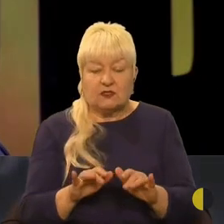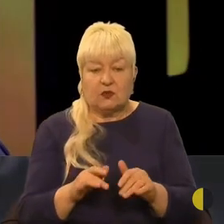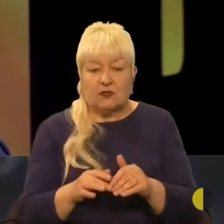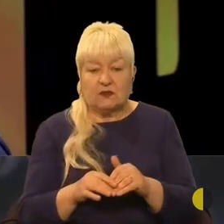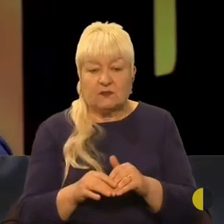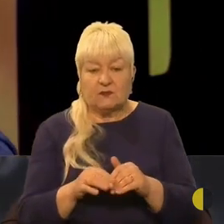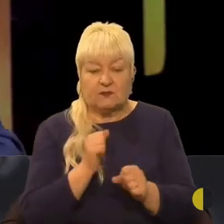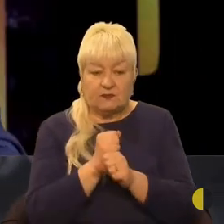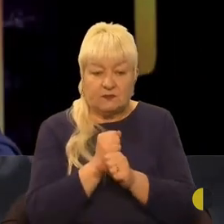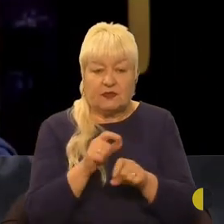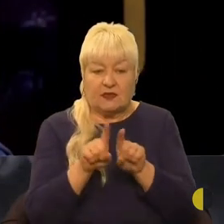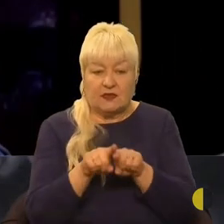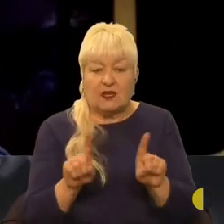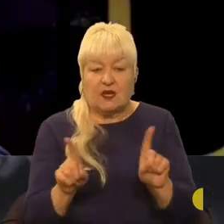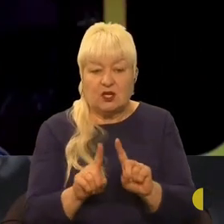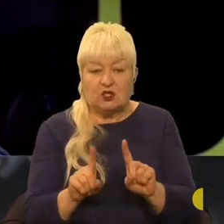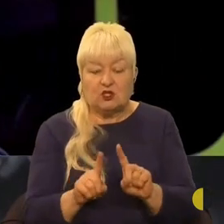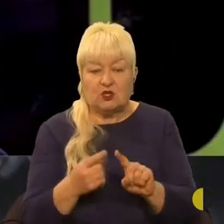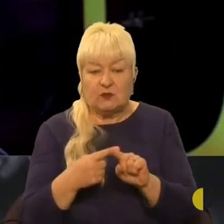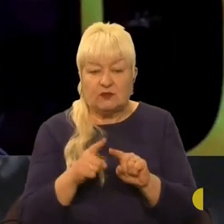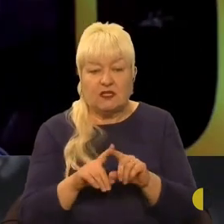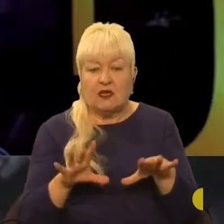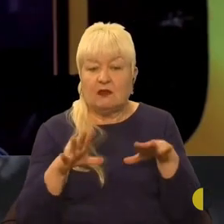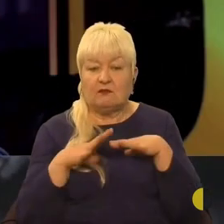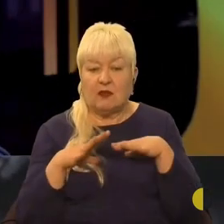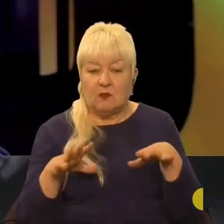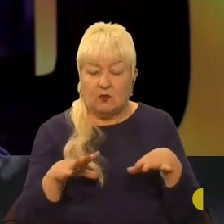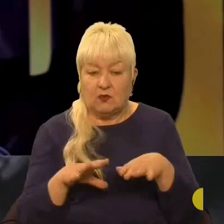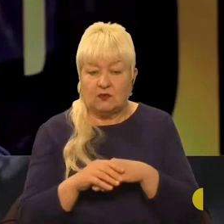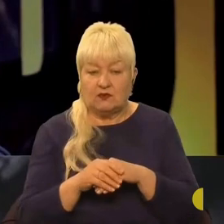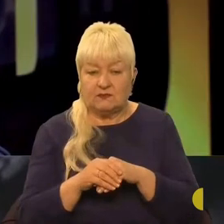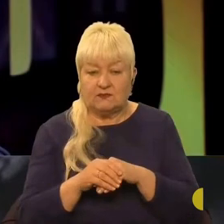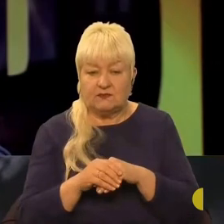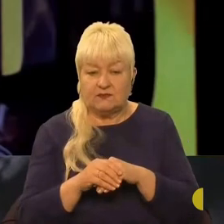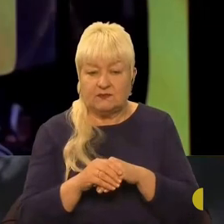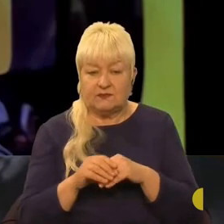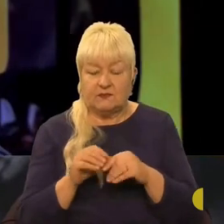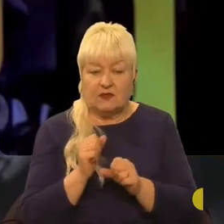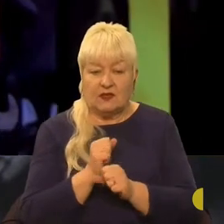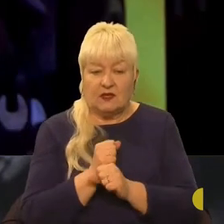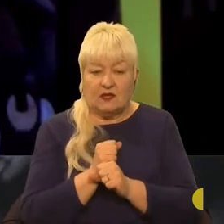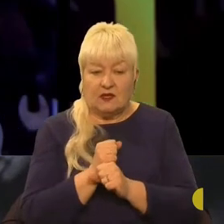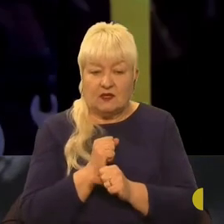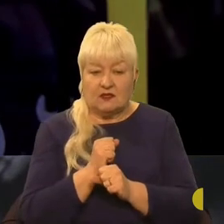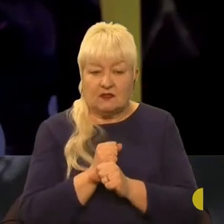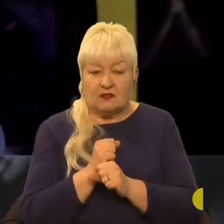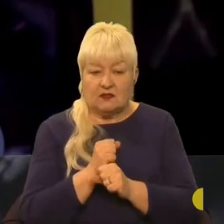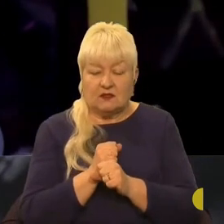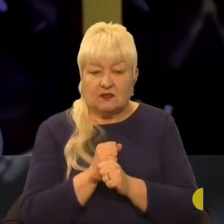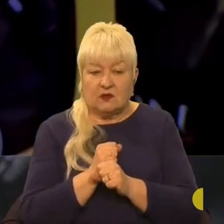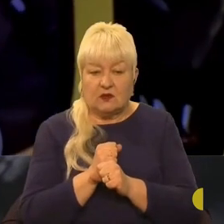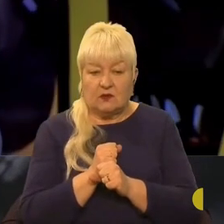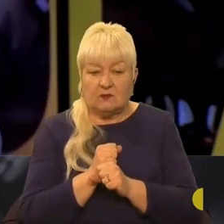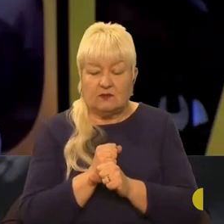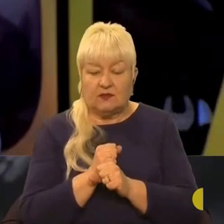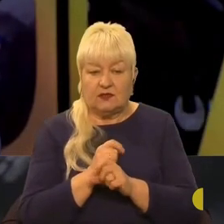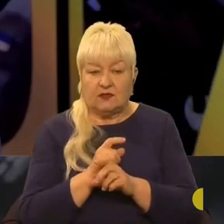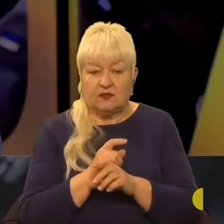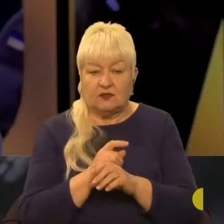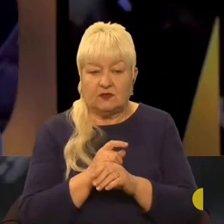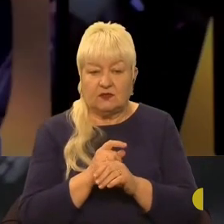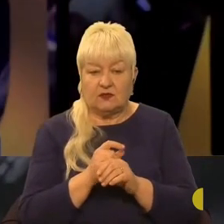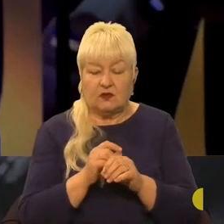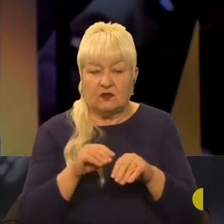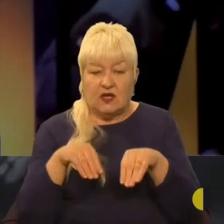процедурі зробити так, щоб це не було зроблено з відтоком інформації, яку будуть збирати